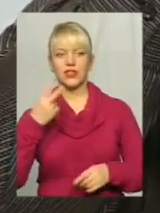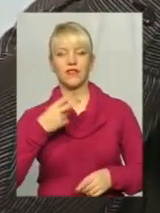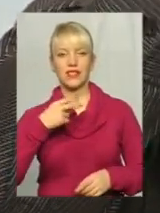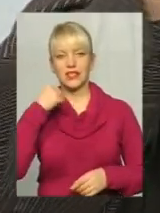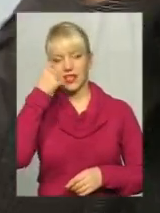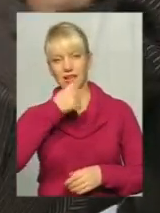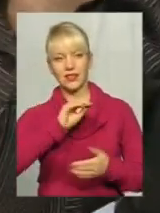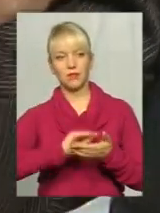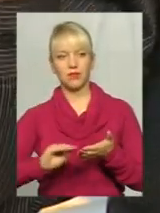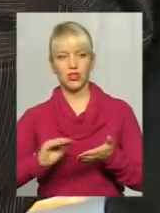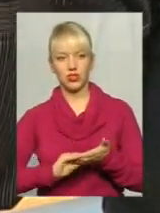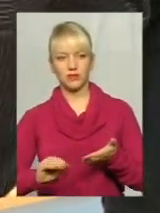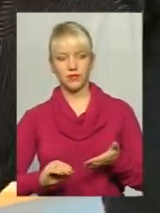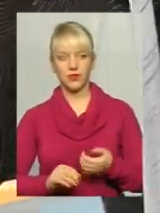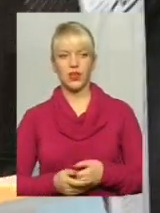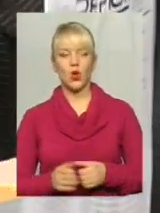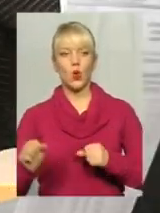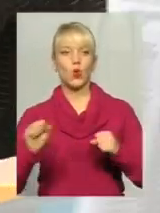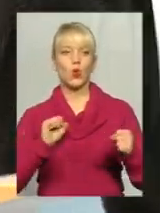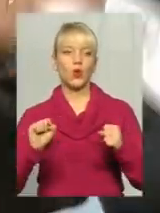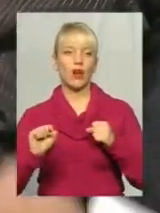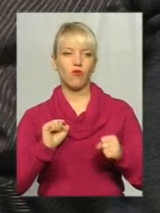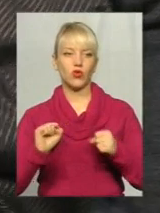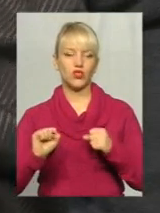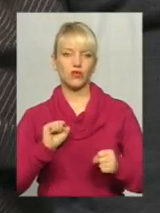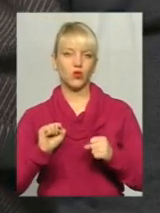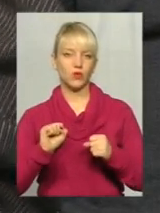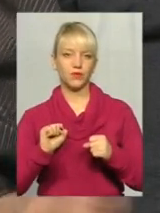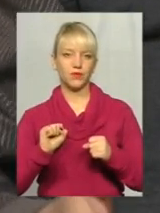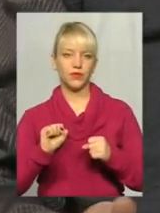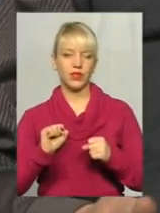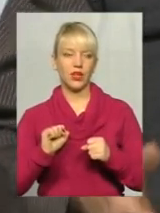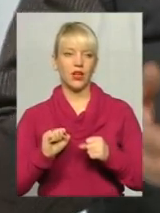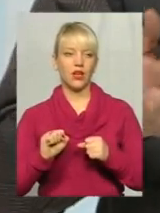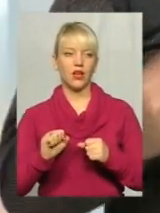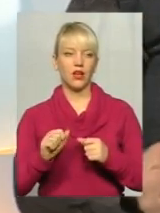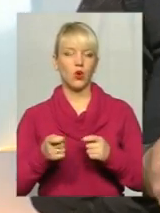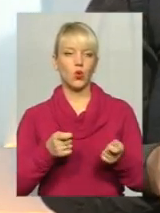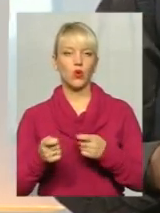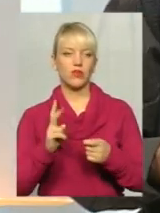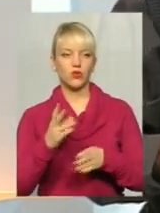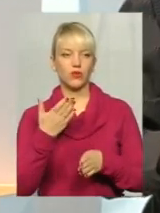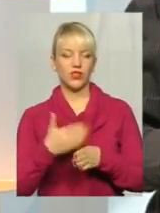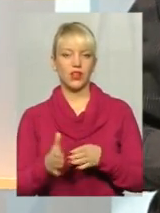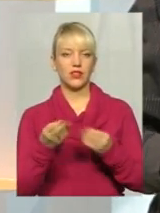пишемо руководство, яке виделяє грош.